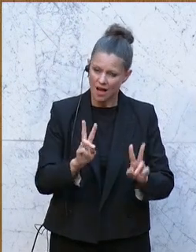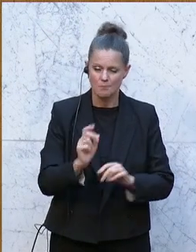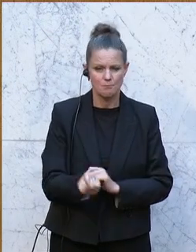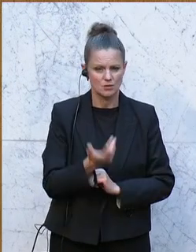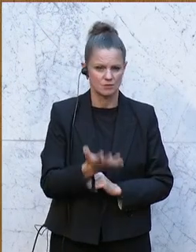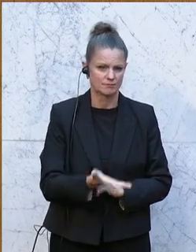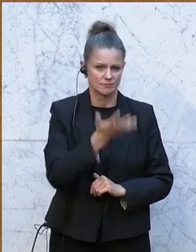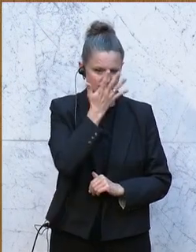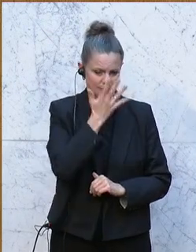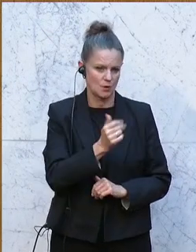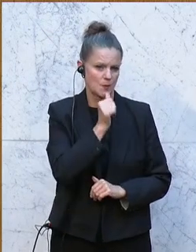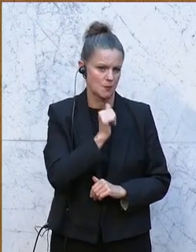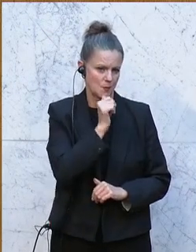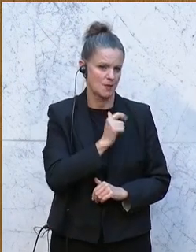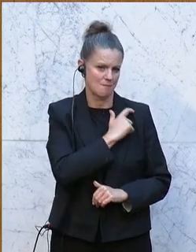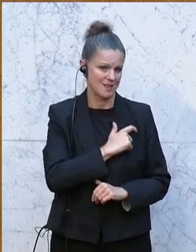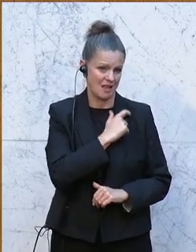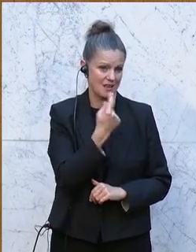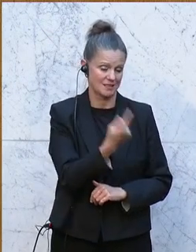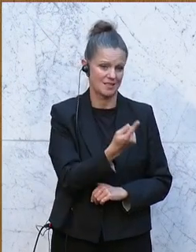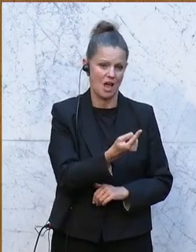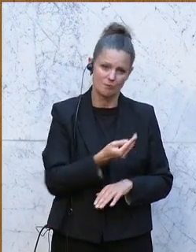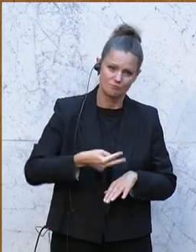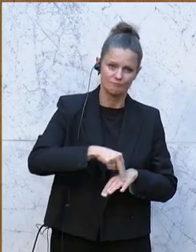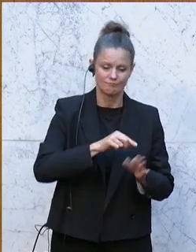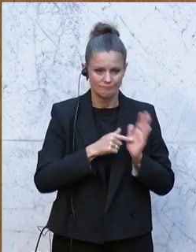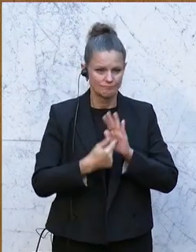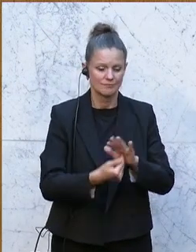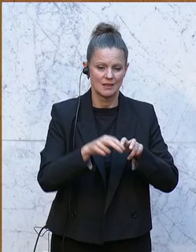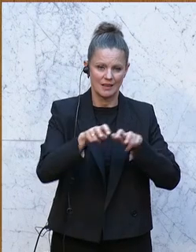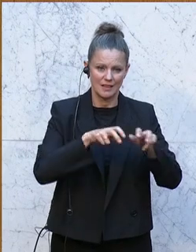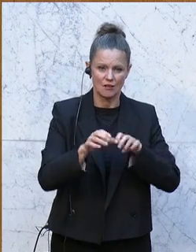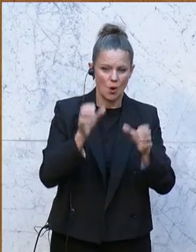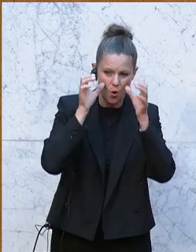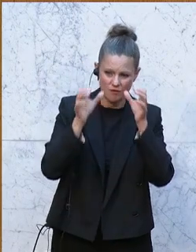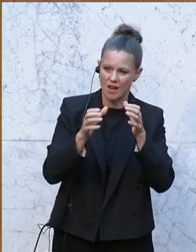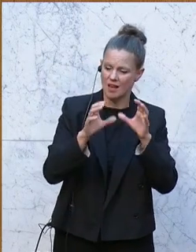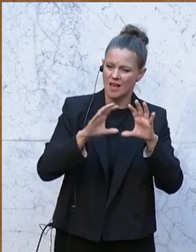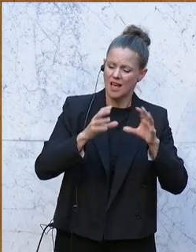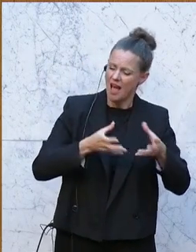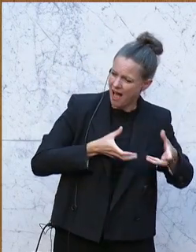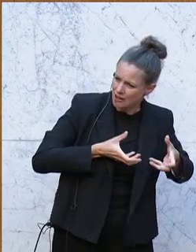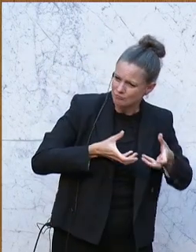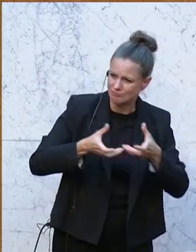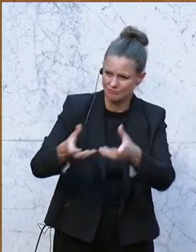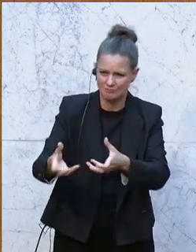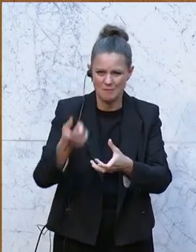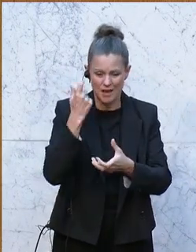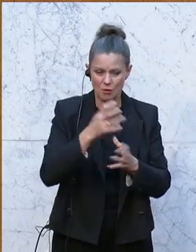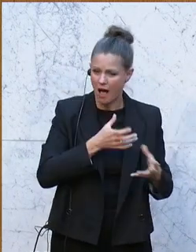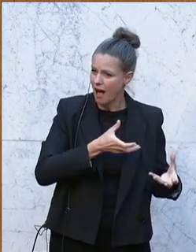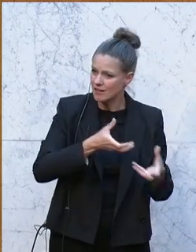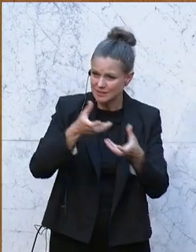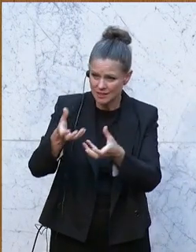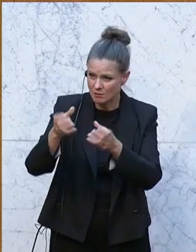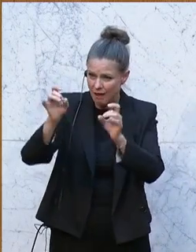insbesondere von den Grünen, die ja angetreten sind, in dieser Regierung zu sagen, wir geben der ÖVP alles, wir geben alle unsere Überzeugungen auf, damit